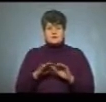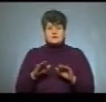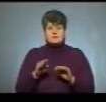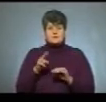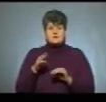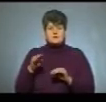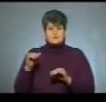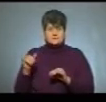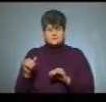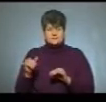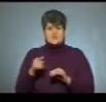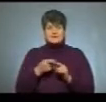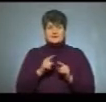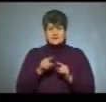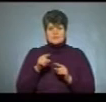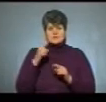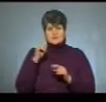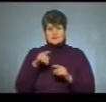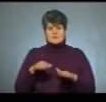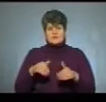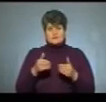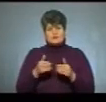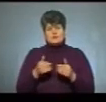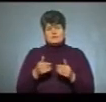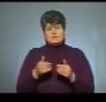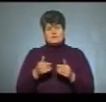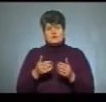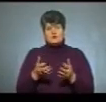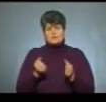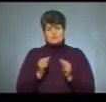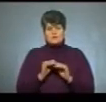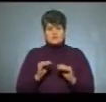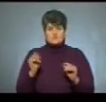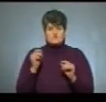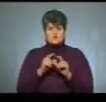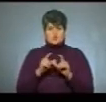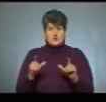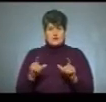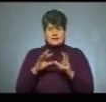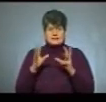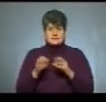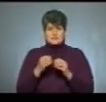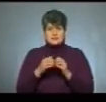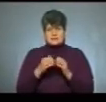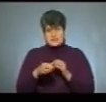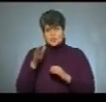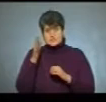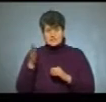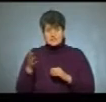тим знанням, які отримують учні в школах загальної середньої освіти.